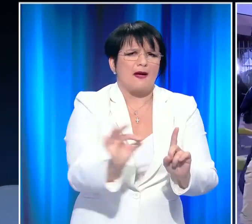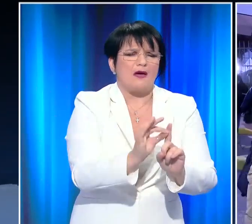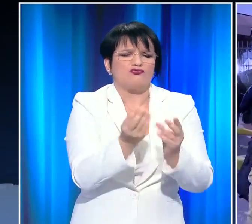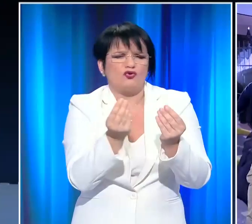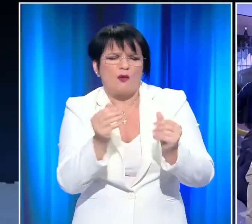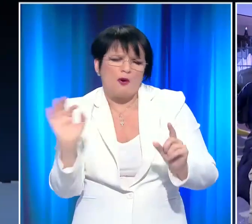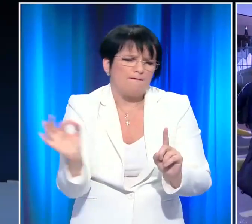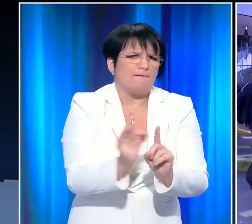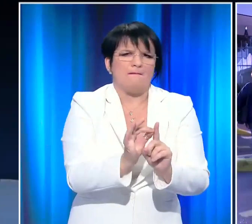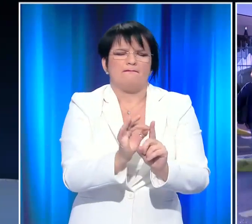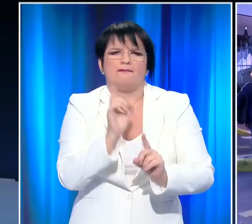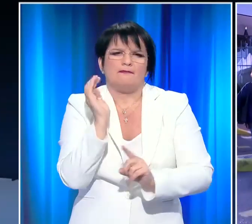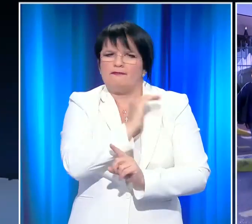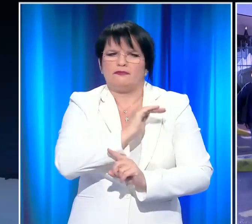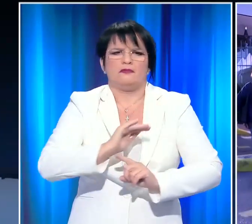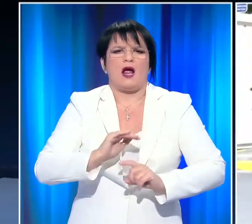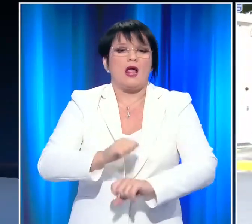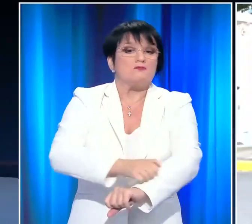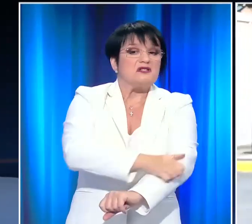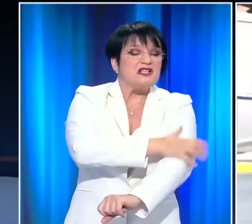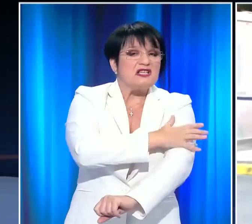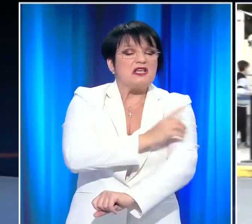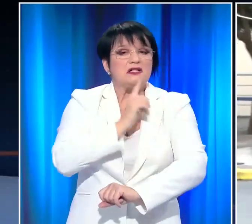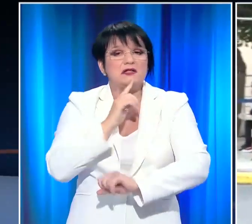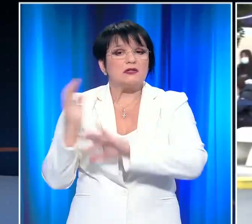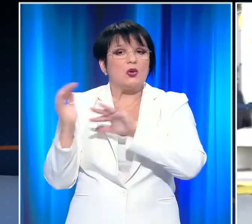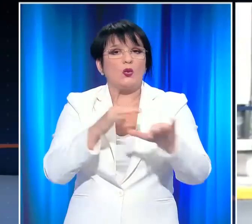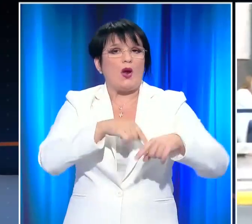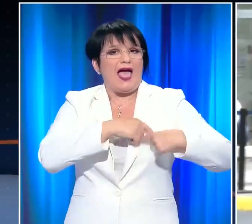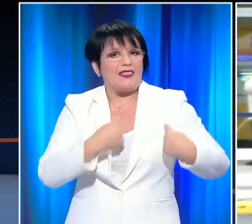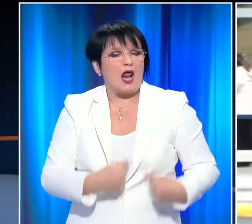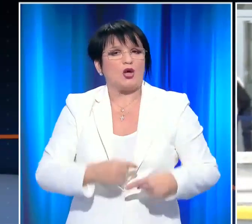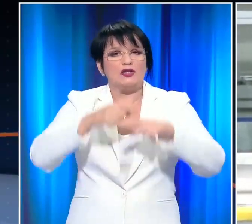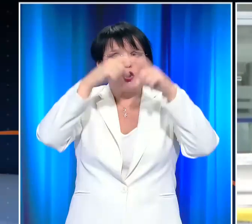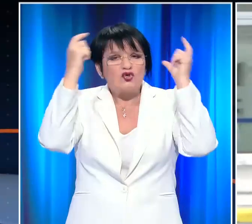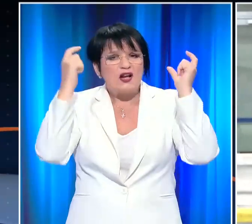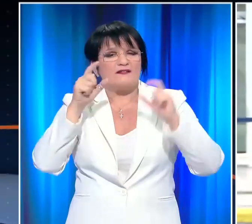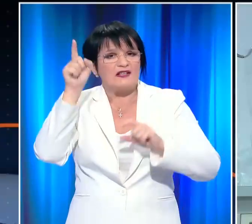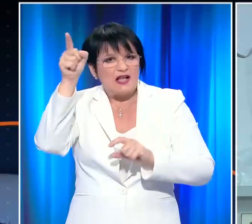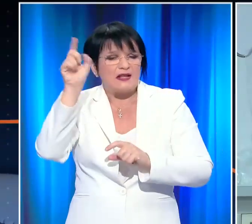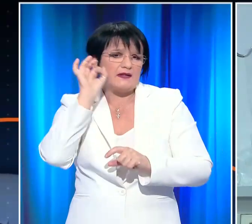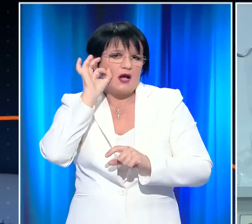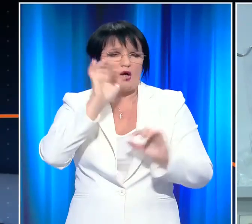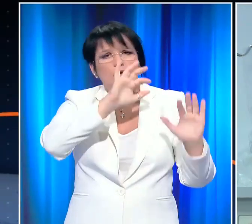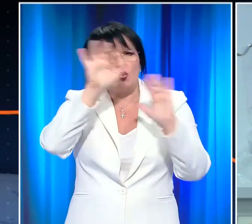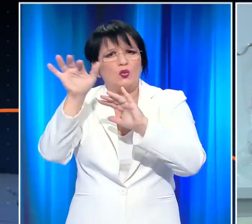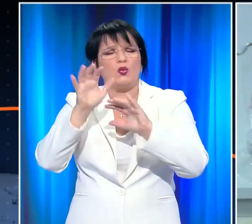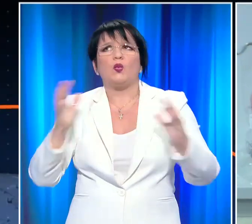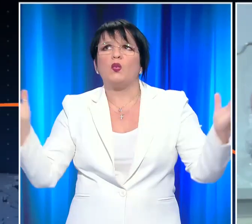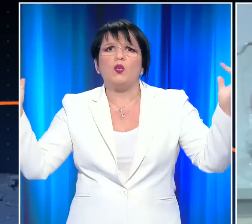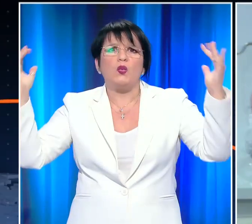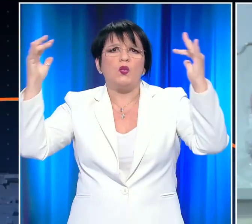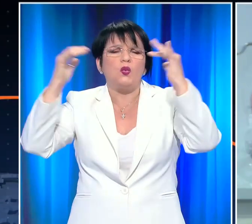Την ίδια ώρα μέσα σε κλίμα συγκίνησης συνεχίζεται η προσέλευση εθελοντών νοσηλευτών στα νοσοκομεία της Θεσσαλονίκης από πολλά μέρη της